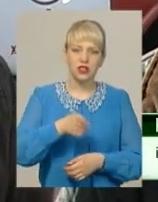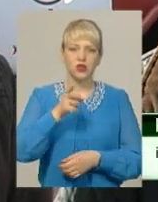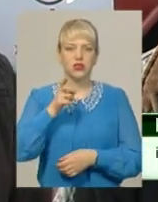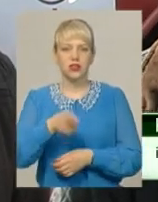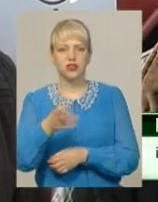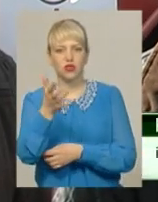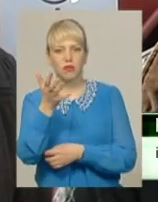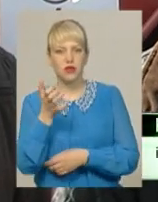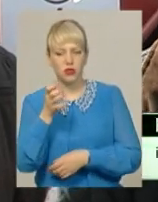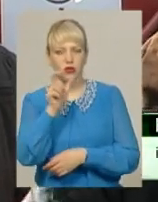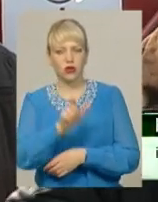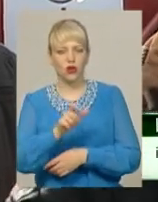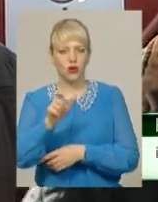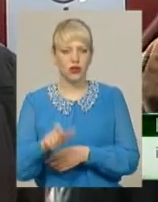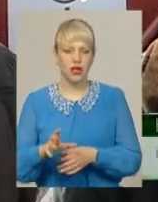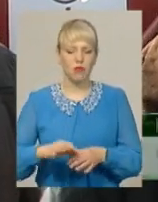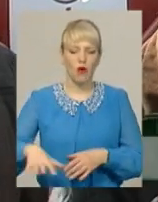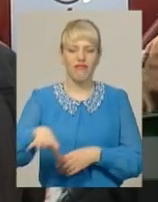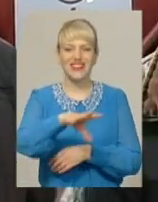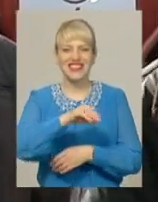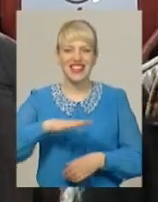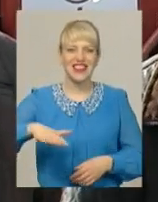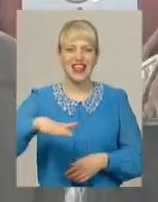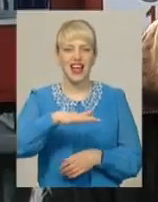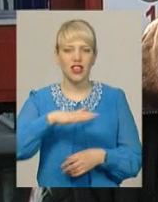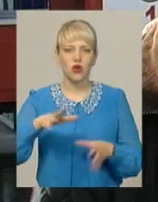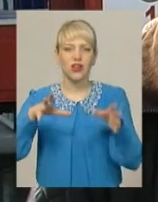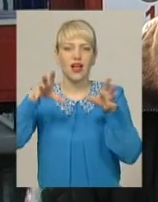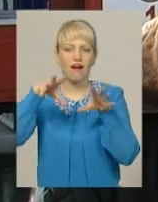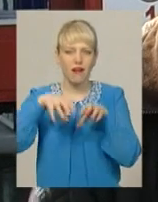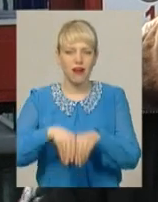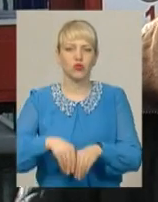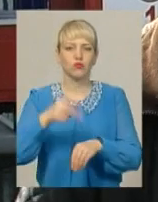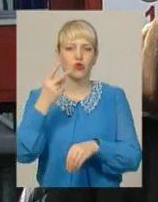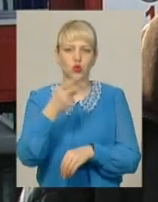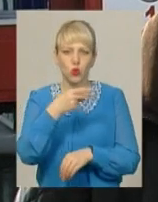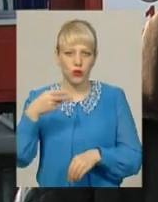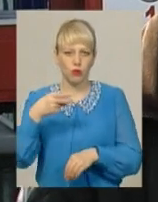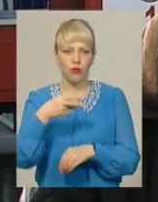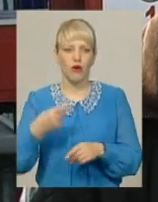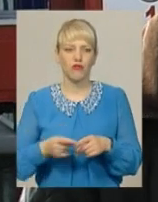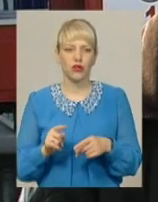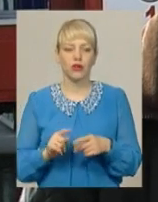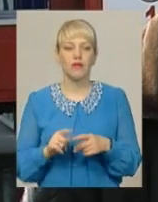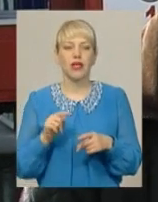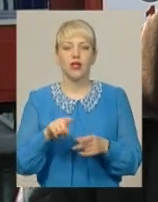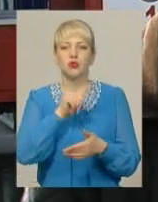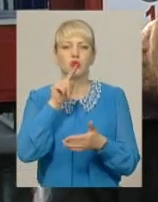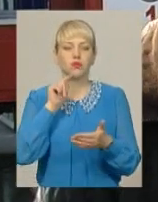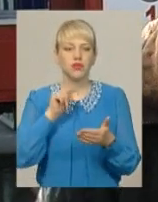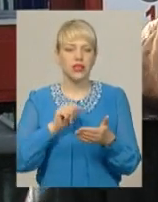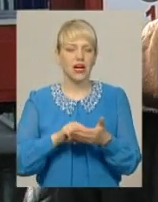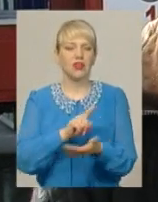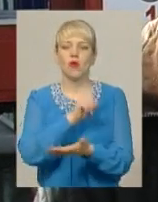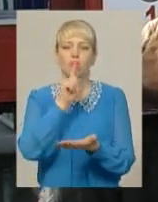тисячі людей одночасно. Це по всій території разом з другим поверхом. Питання між грішми і вартістю якихось заходів тут не стоїть. Обов